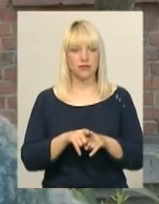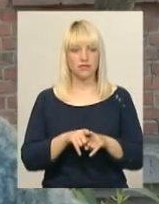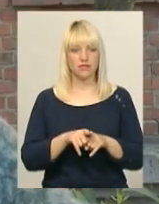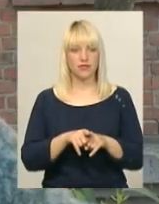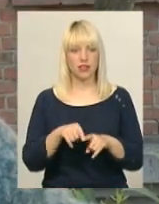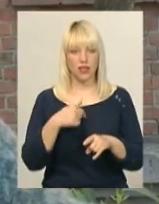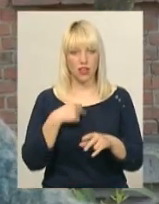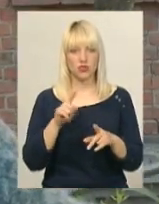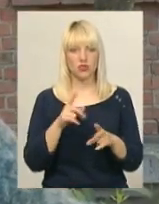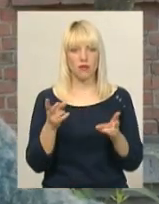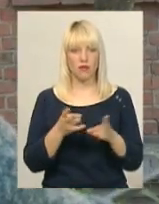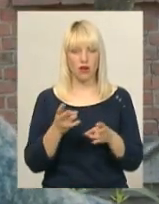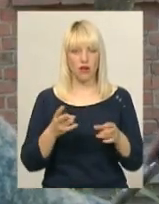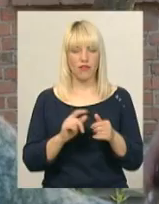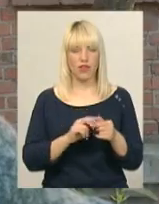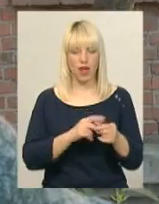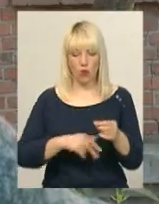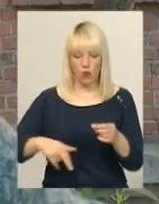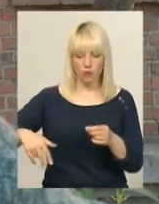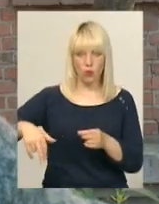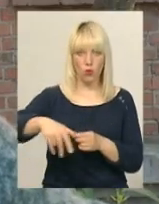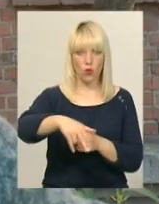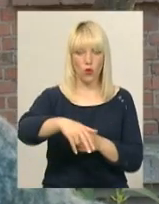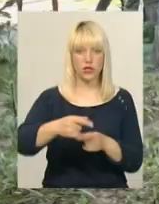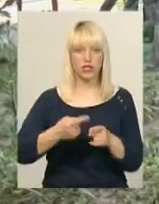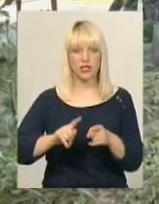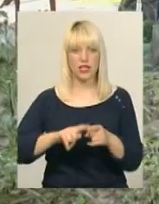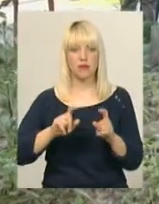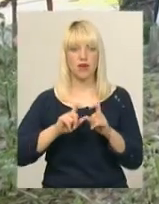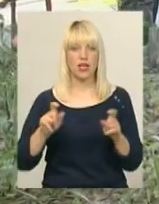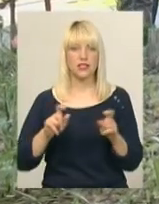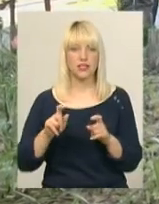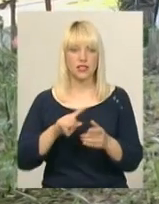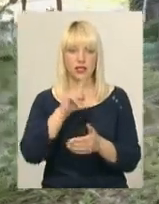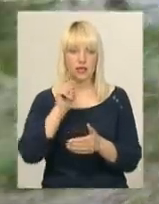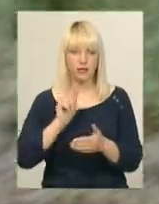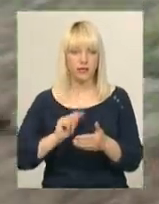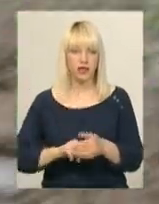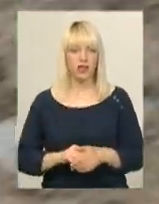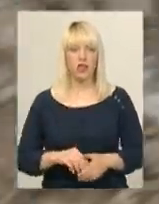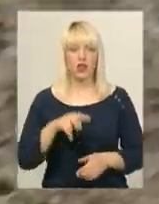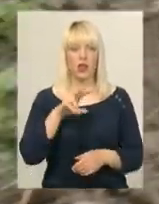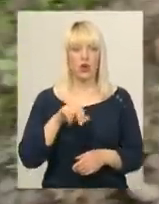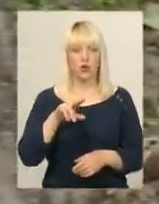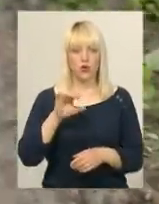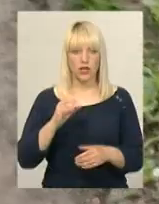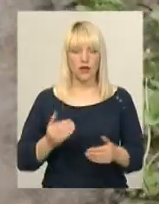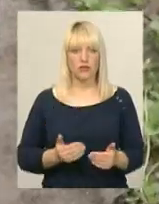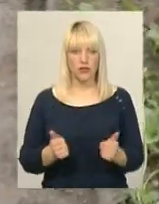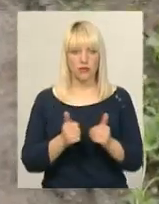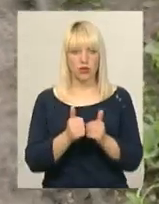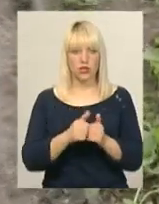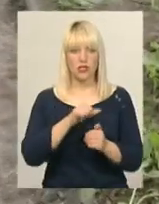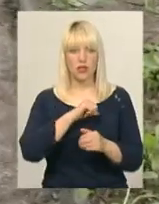І це я маю, чорсь знає, тепер обходити її цей магазин. Людмила мешкає в сусідньому з троповерхівкою будинку. Каже, що сама